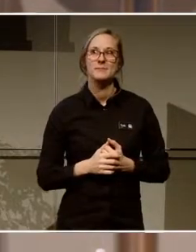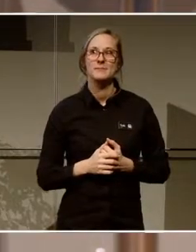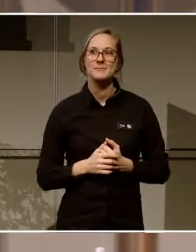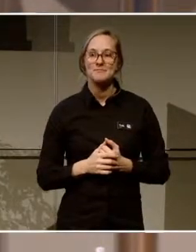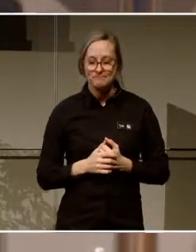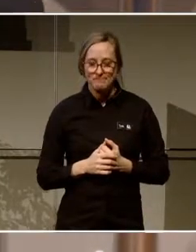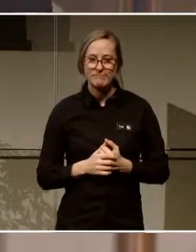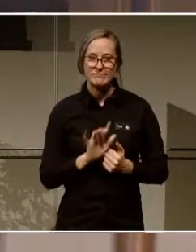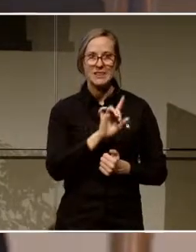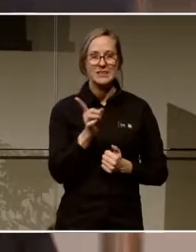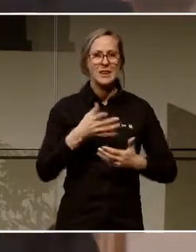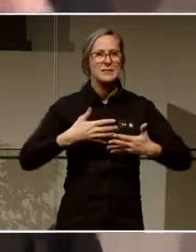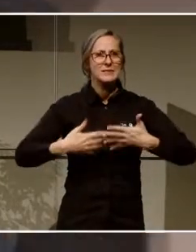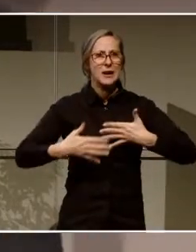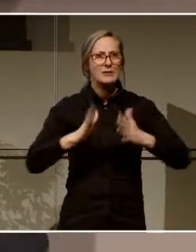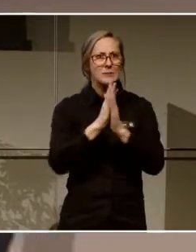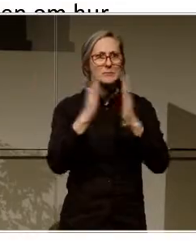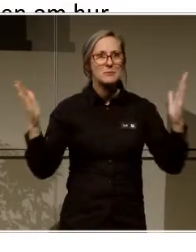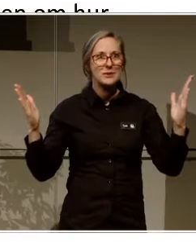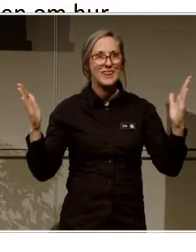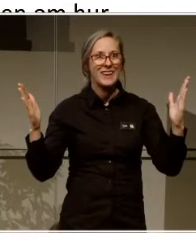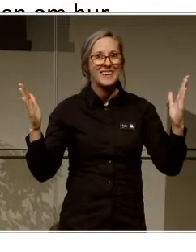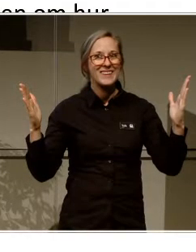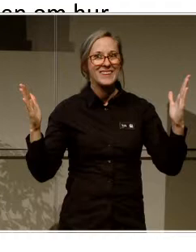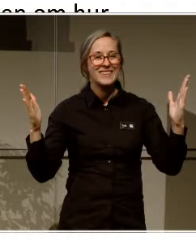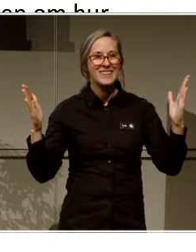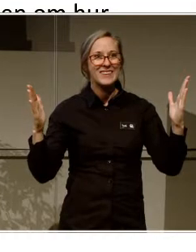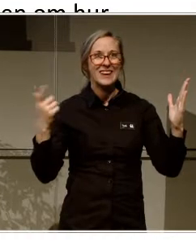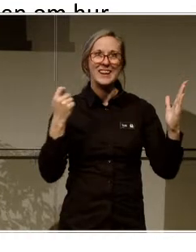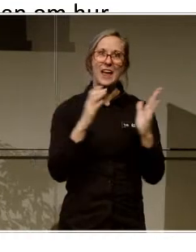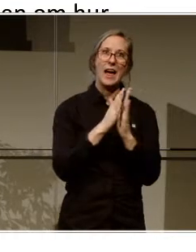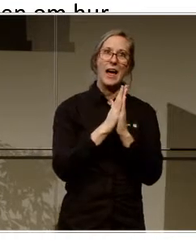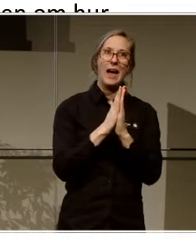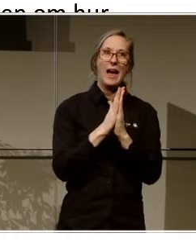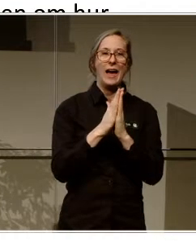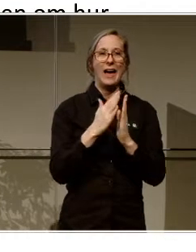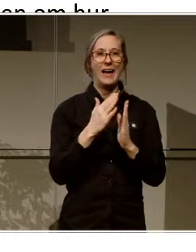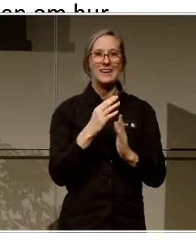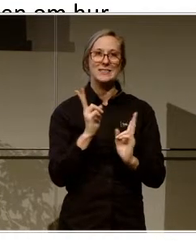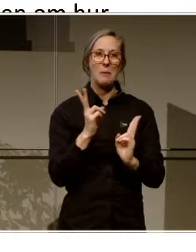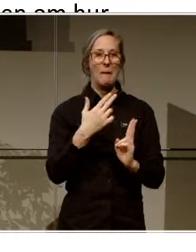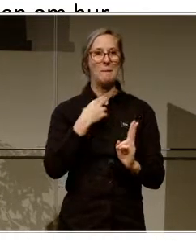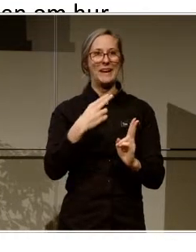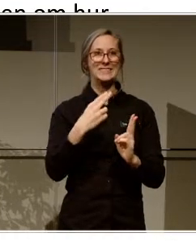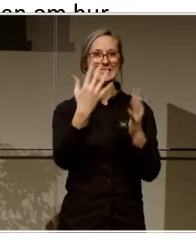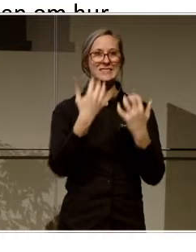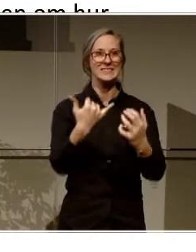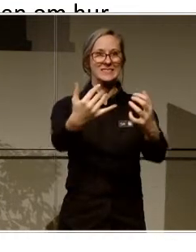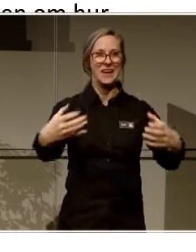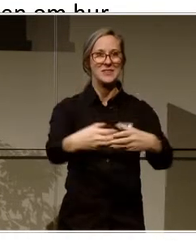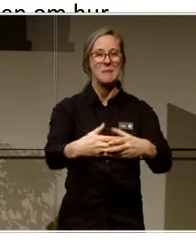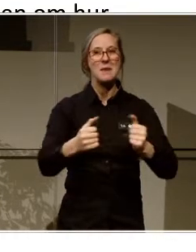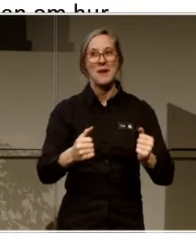Men sen då, varför bibliotek? Ja, men jag kanske är preaching to the choir här. Men vi har ju paragraf två och